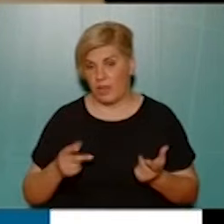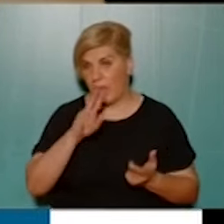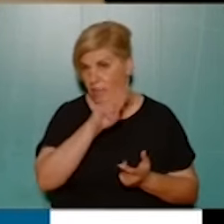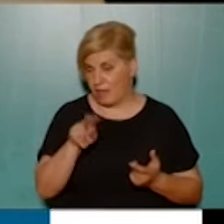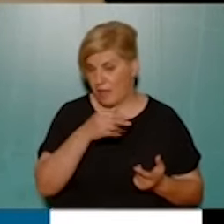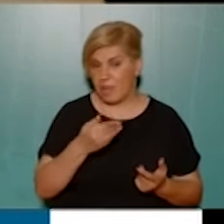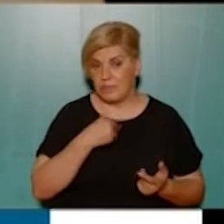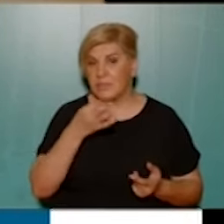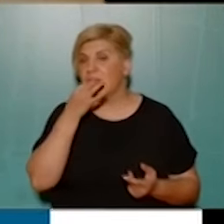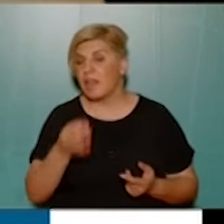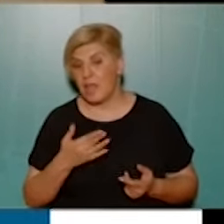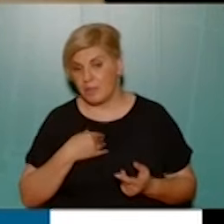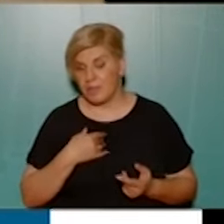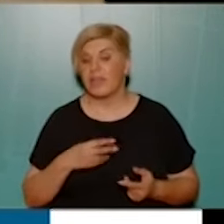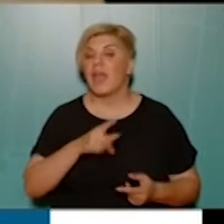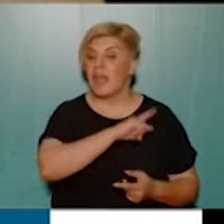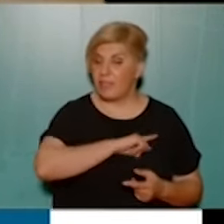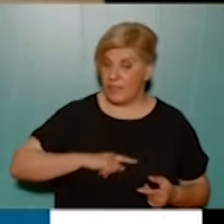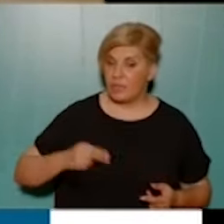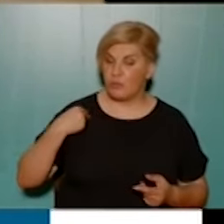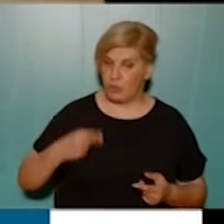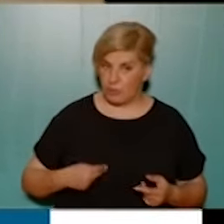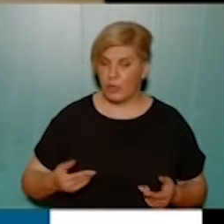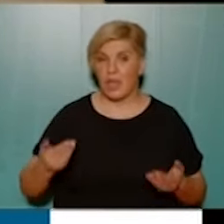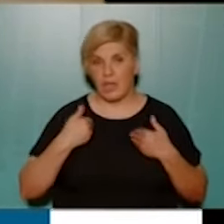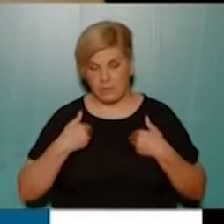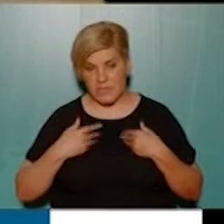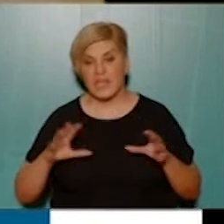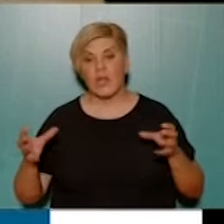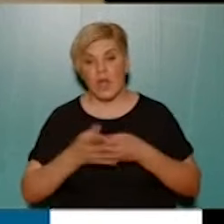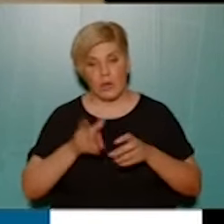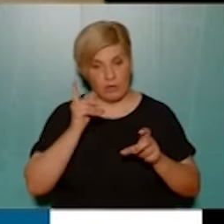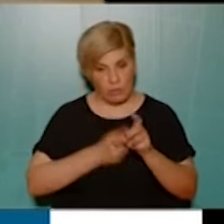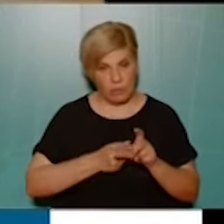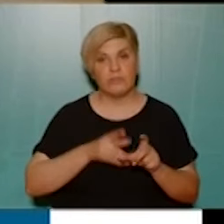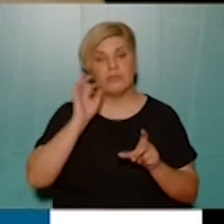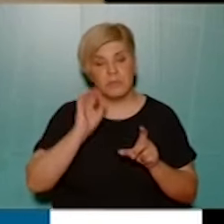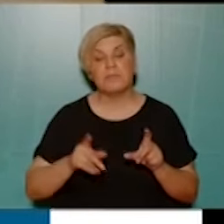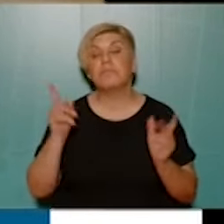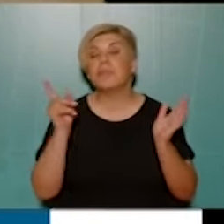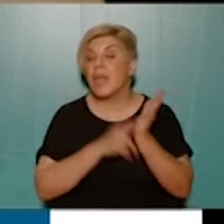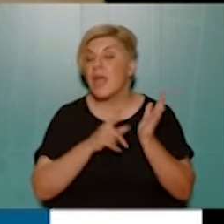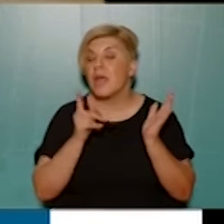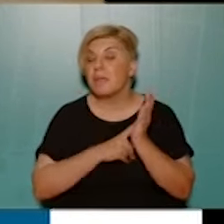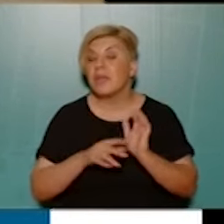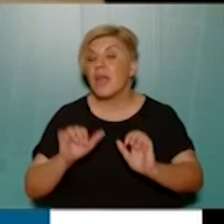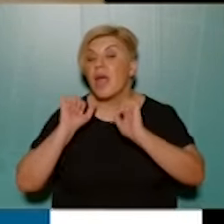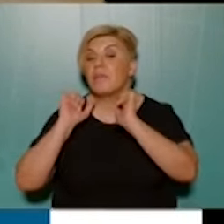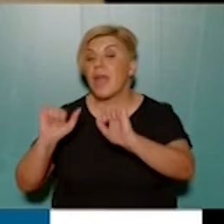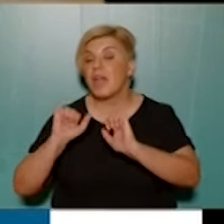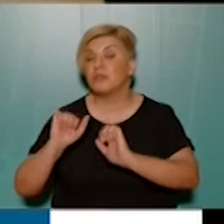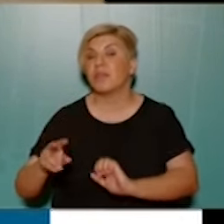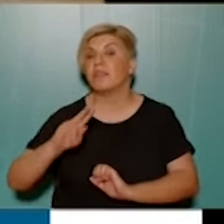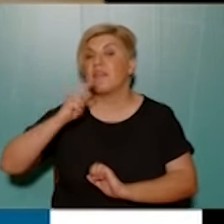Εμείς τι λέμε, ότι και η διοίκηση του Δήμου, και εμείς σαν λαϊκή συσπήρωση, αυτό κάνουμε φυσικά και κάτι, ότι πρέπει να πιέσουμε τη Διεύθυνση